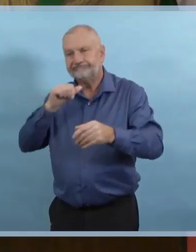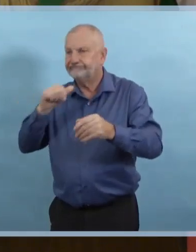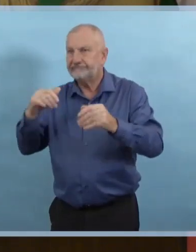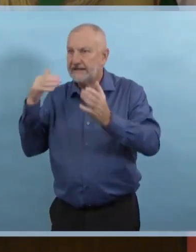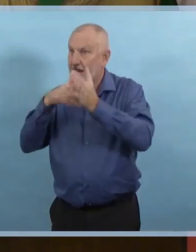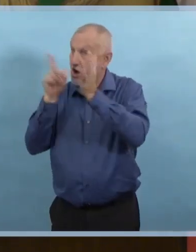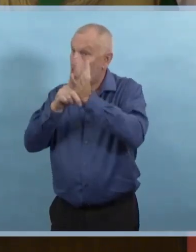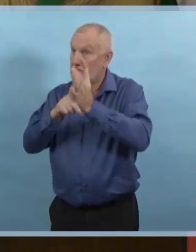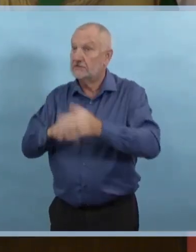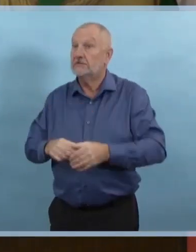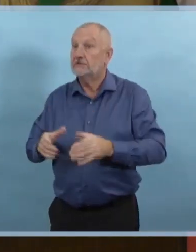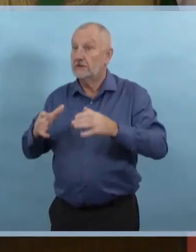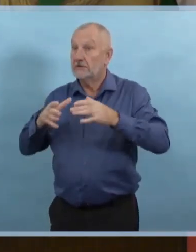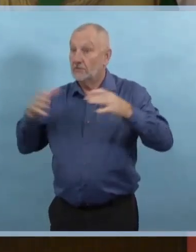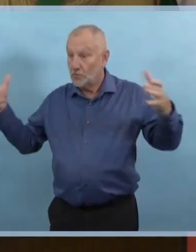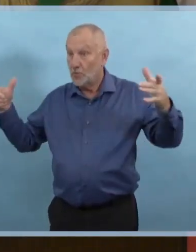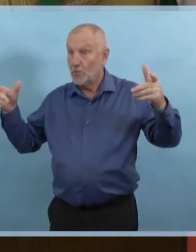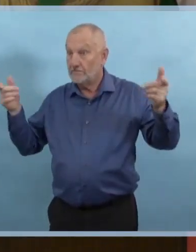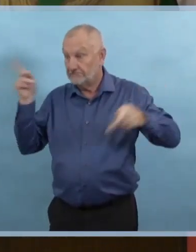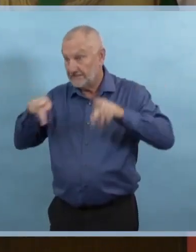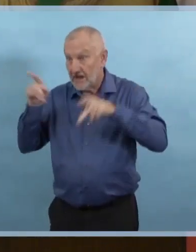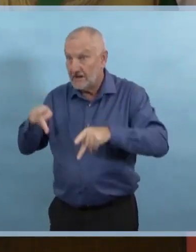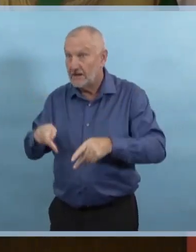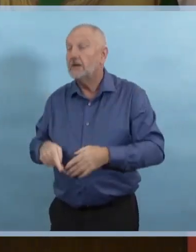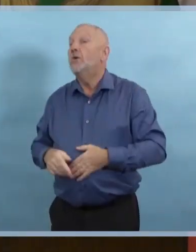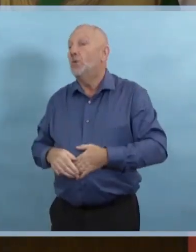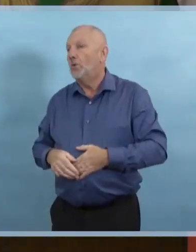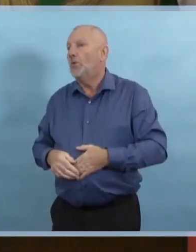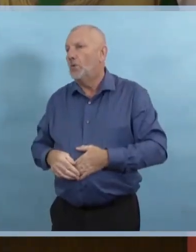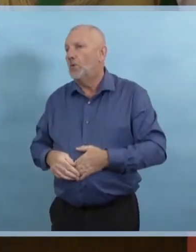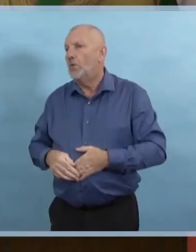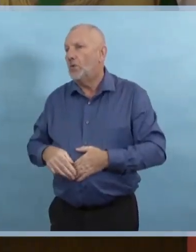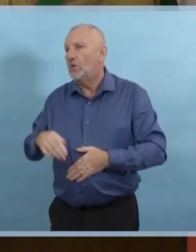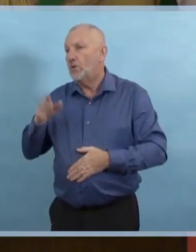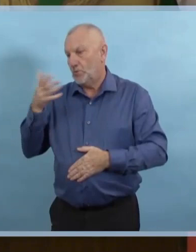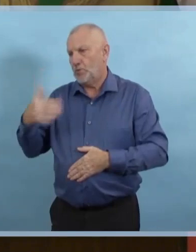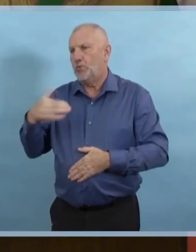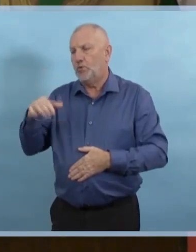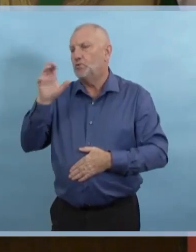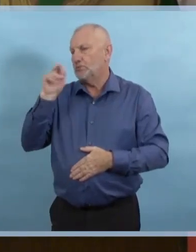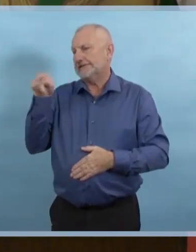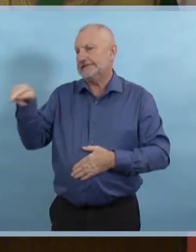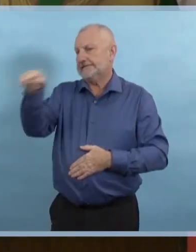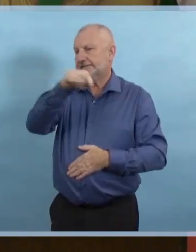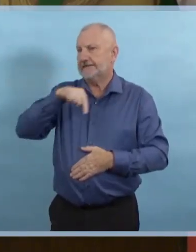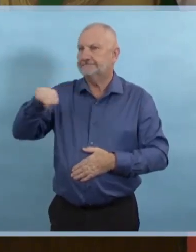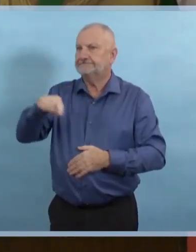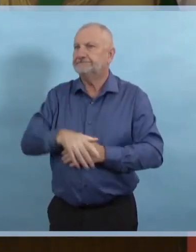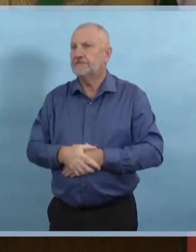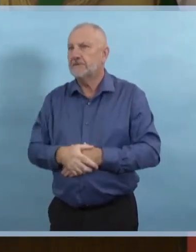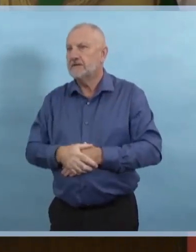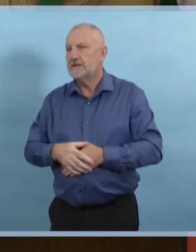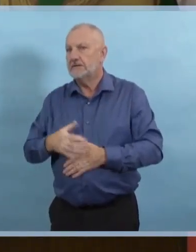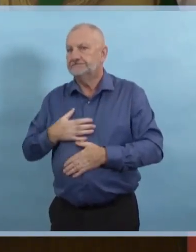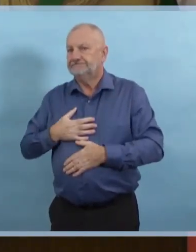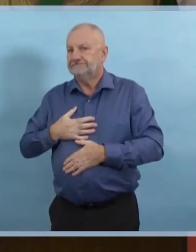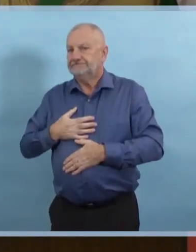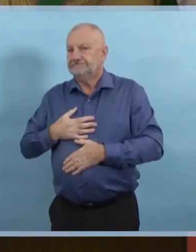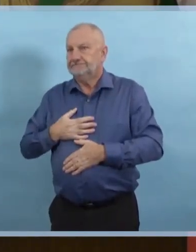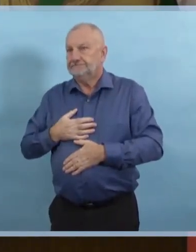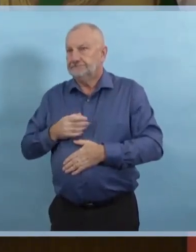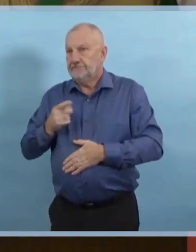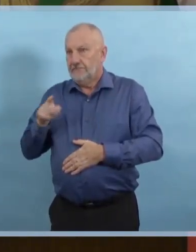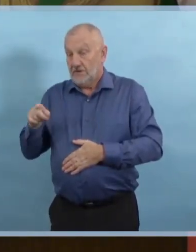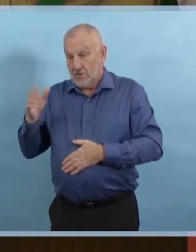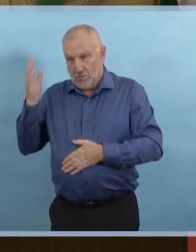Donc, nous connaissons tous les mesures fondamentales. Elles semblent faciles à suivre, mais nous savons qu'elles sont difficiles et que de